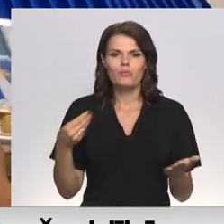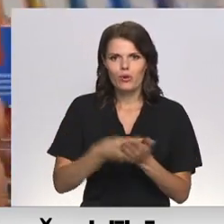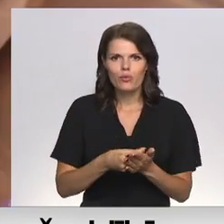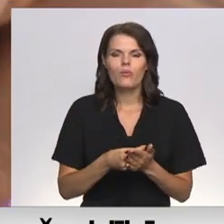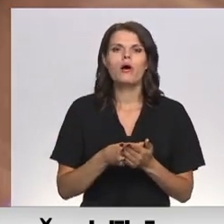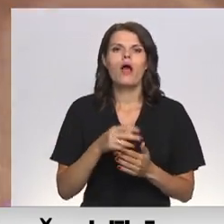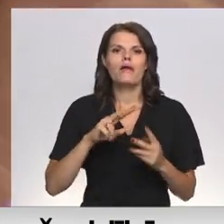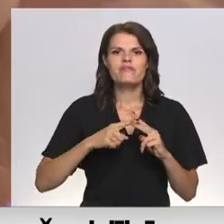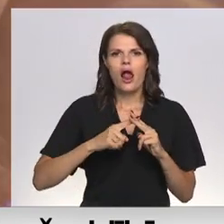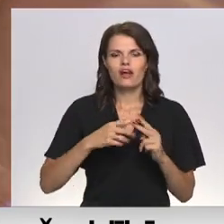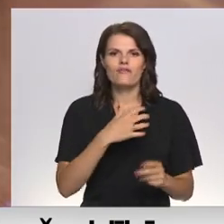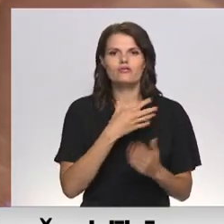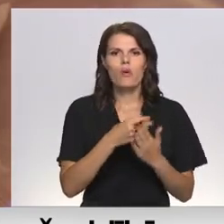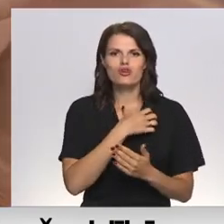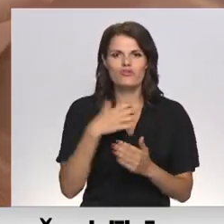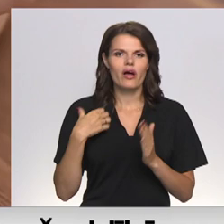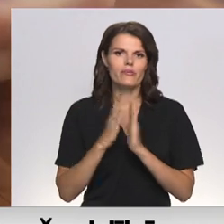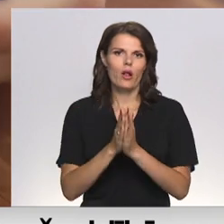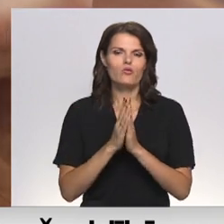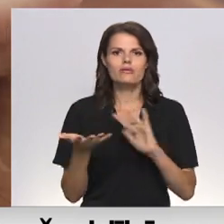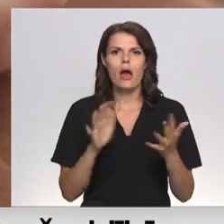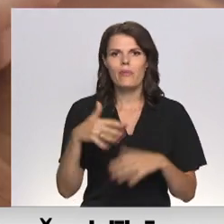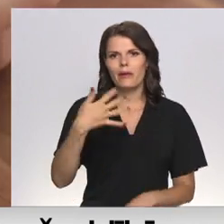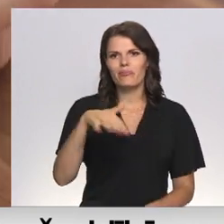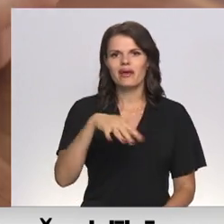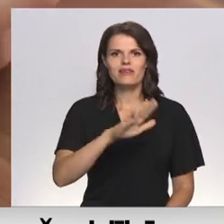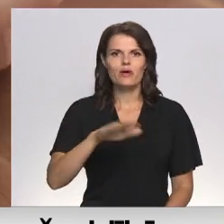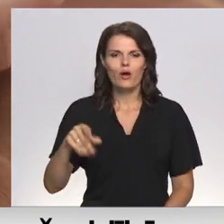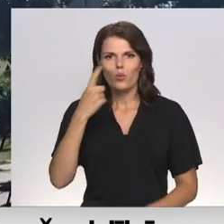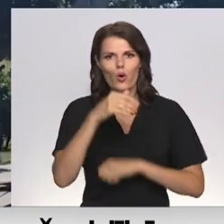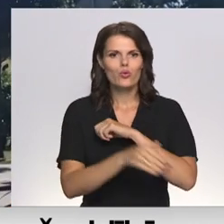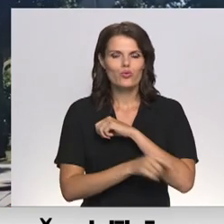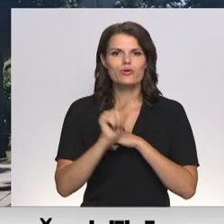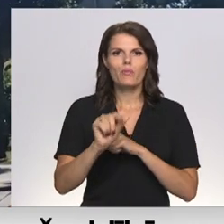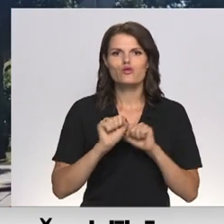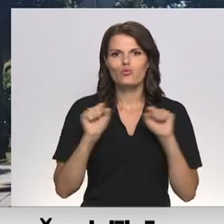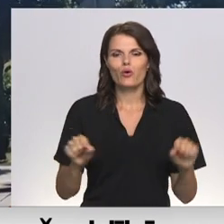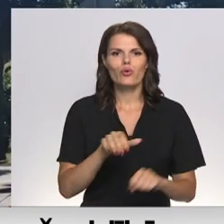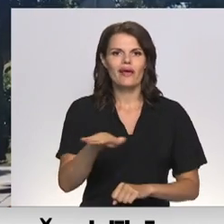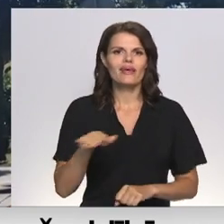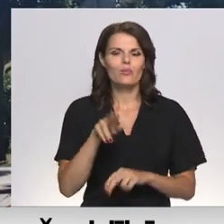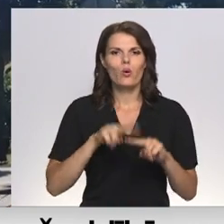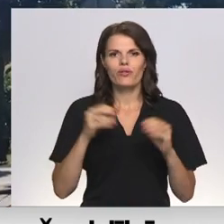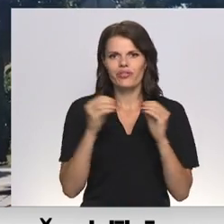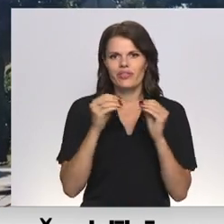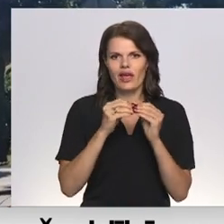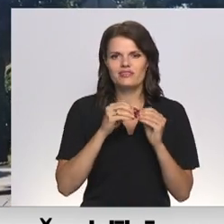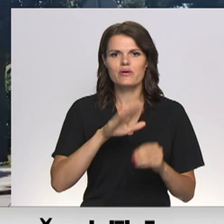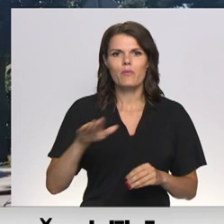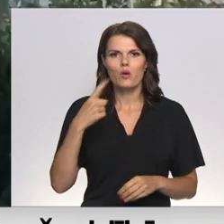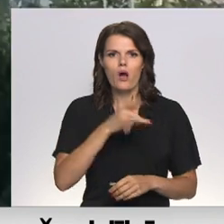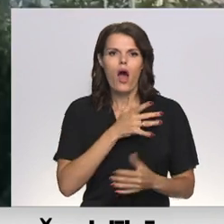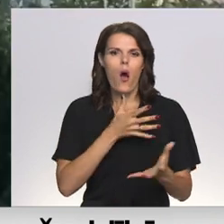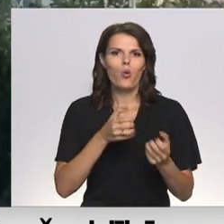To Jelgavas pašvaldībā šogad lūdza aptuveni 50 bērniem no trūcīgām un maznodrošinātām ģimenēm un desmit bērniem no auģu